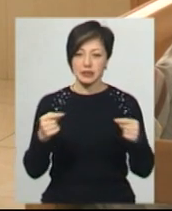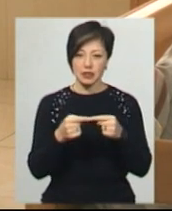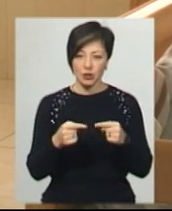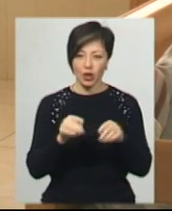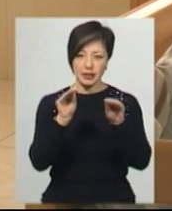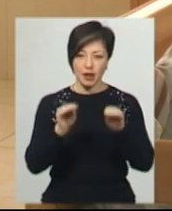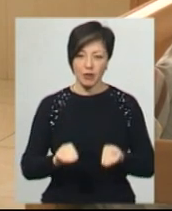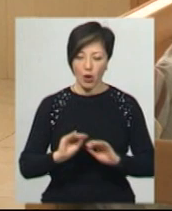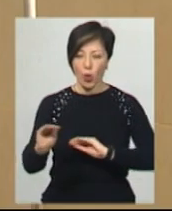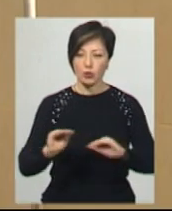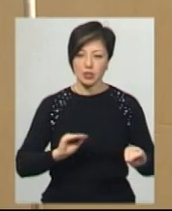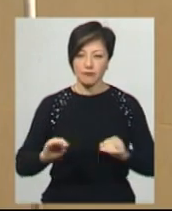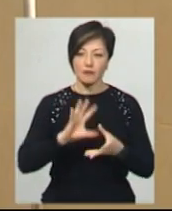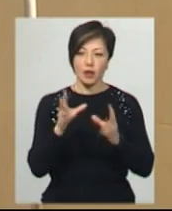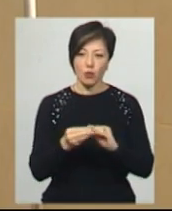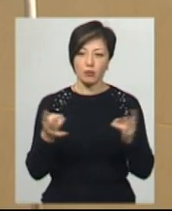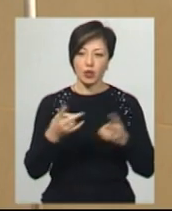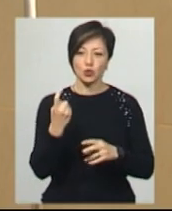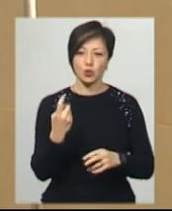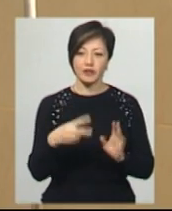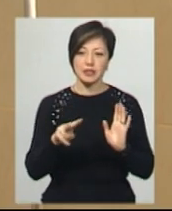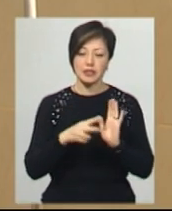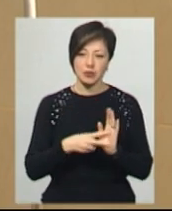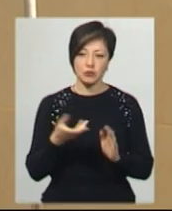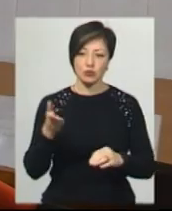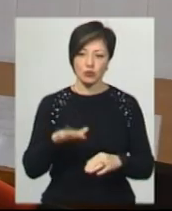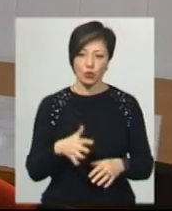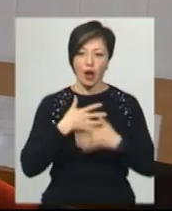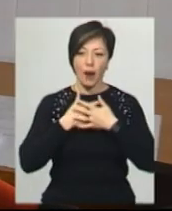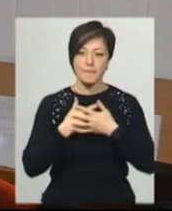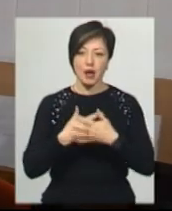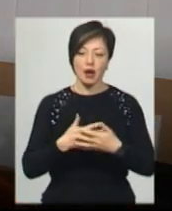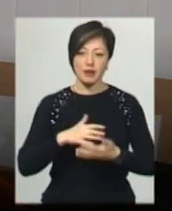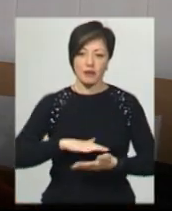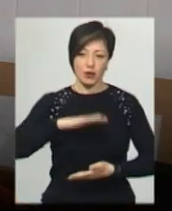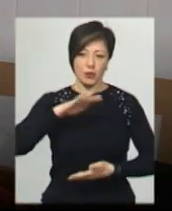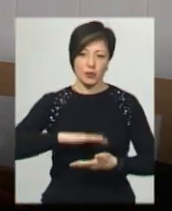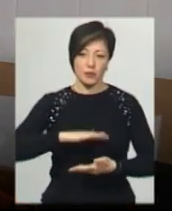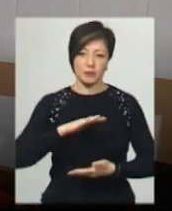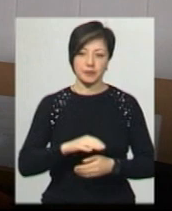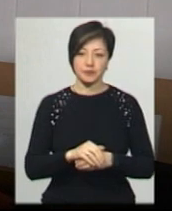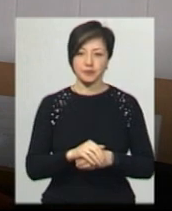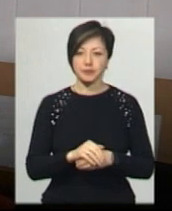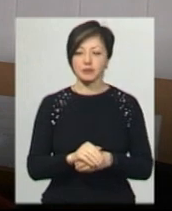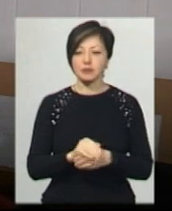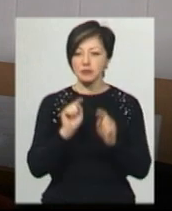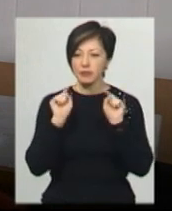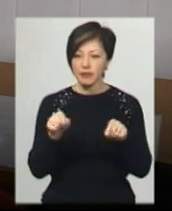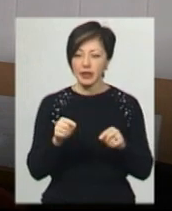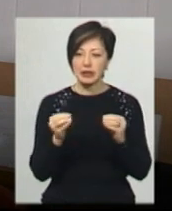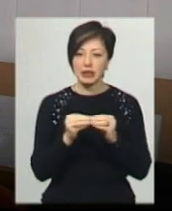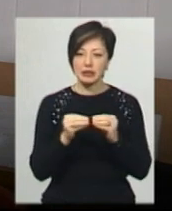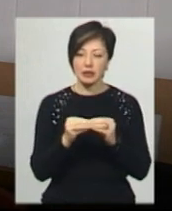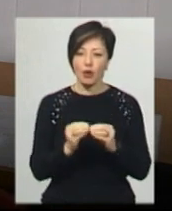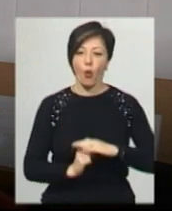лікарень, загалом в області має бути 127 апаратів штучного дихання. Акцент буде робитися на 10 опорних лікарень,